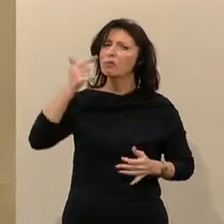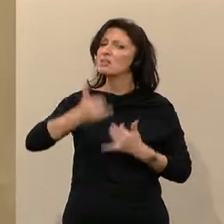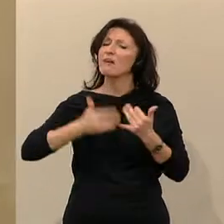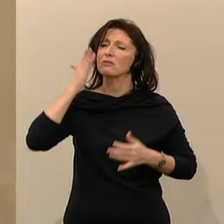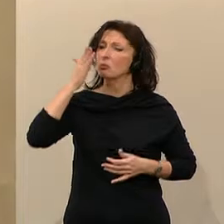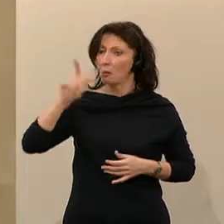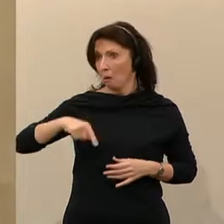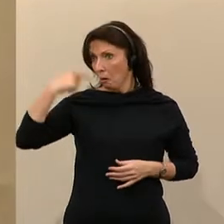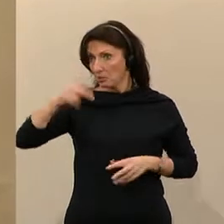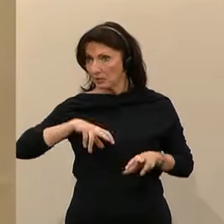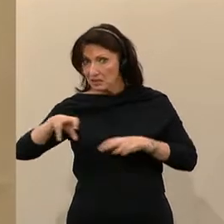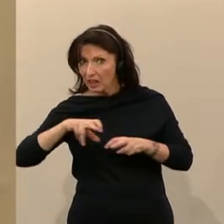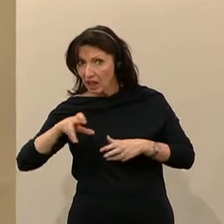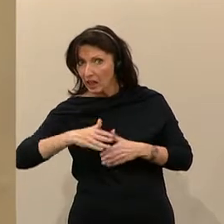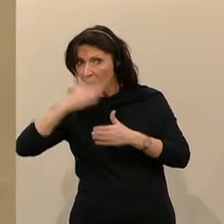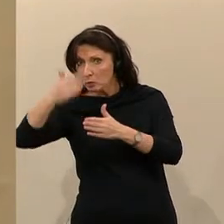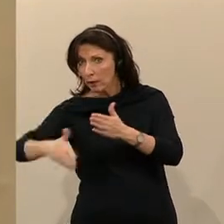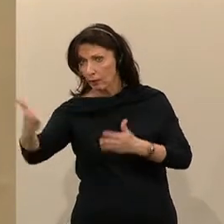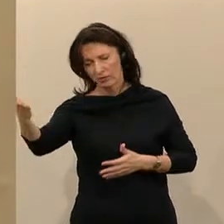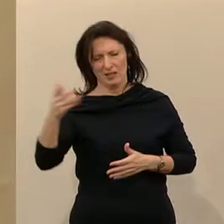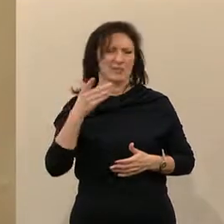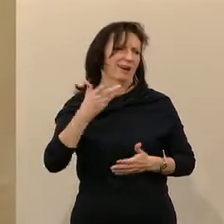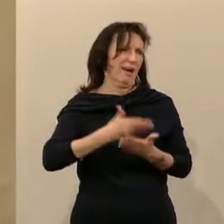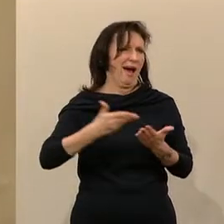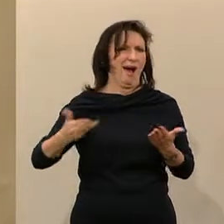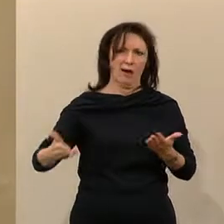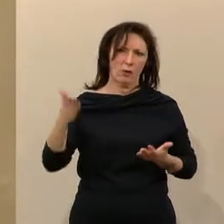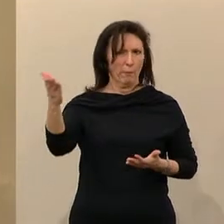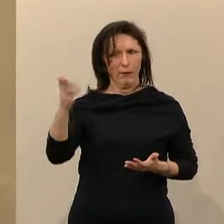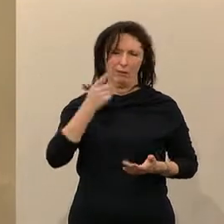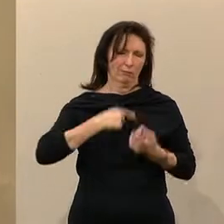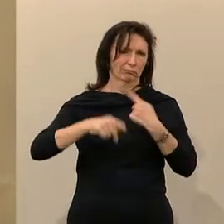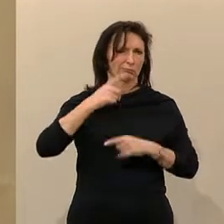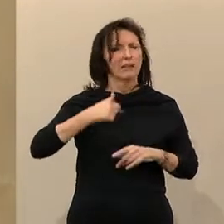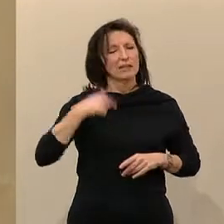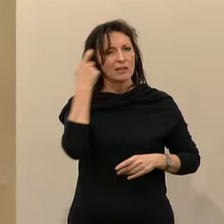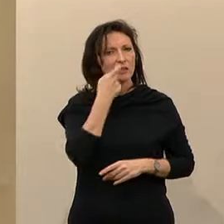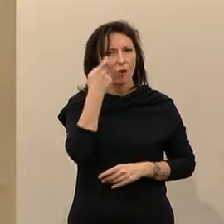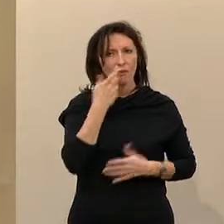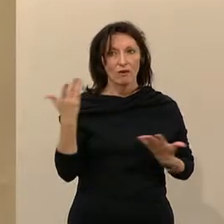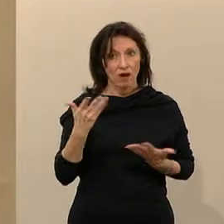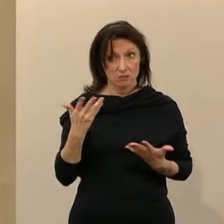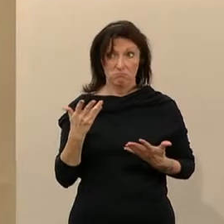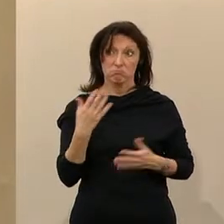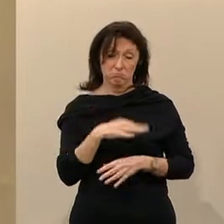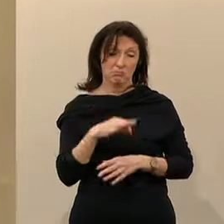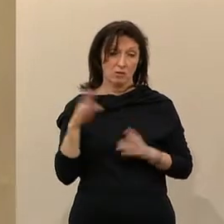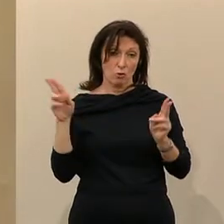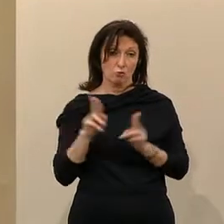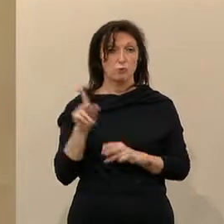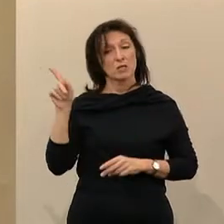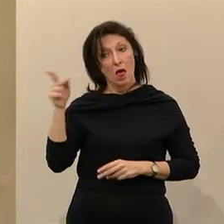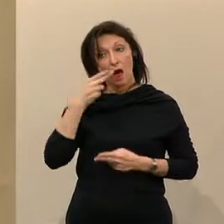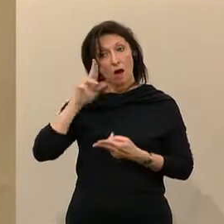Legislaturperiode? Das ist für mich ein vorgeschobenes Argument und ich hoffe hier auf Kanzler Kurz, dass er hier sein Wort